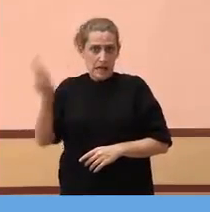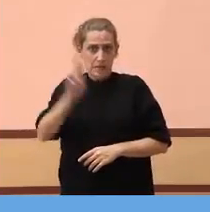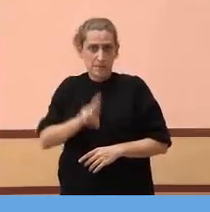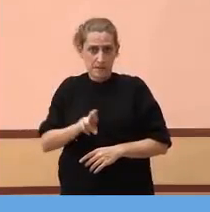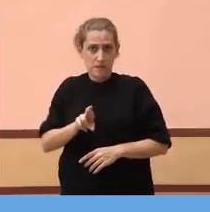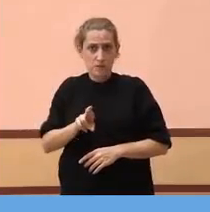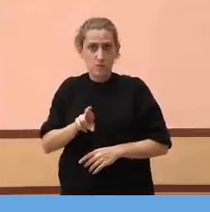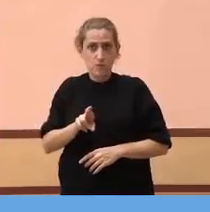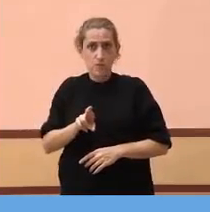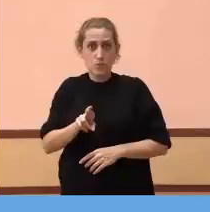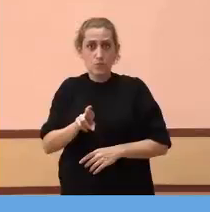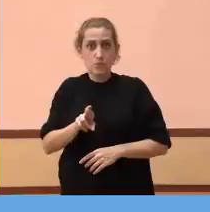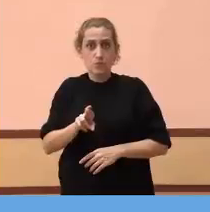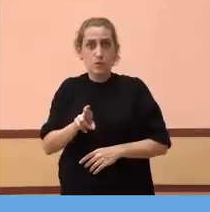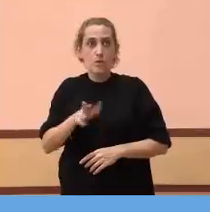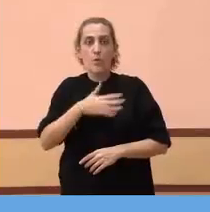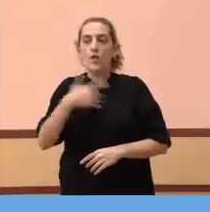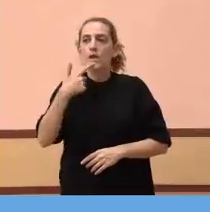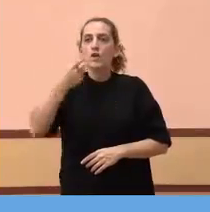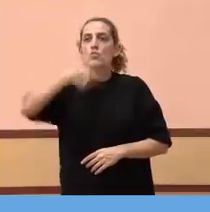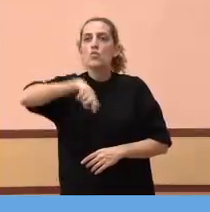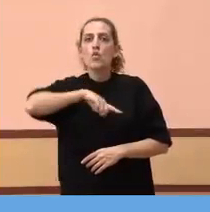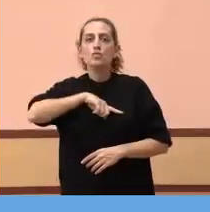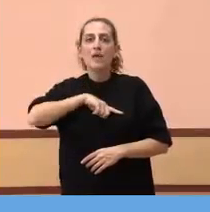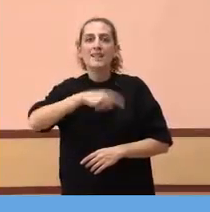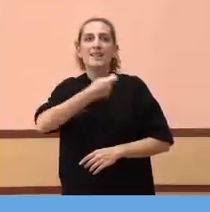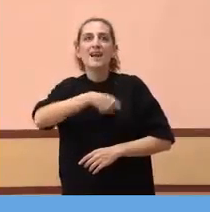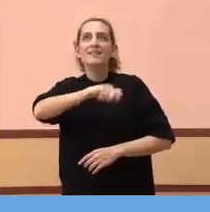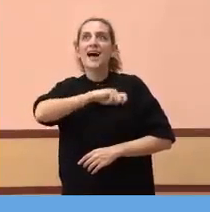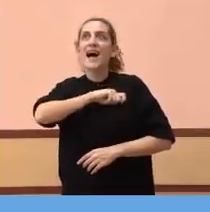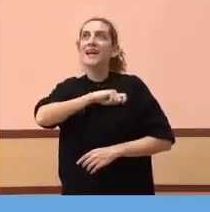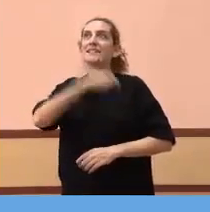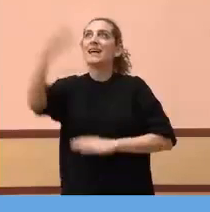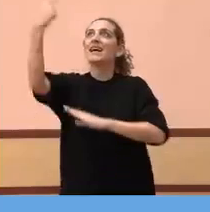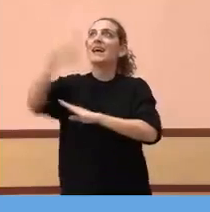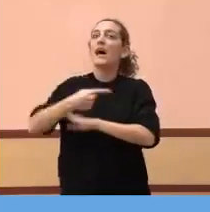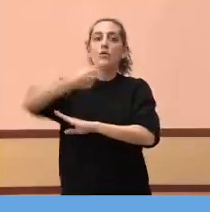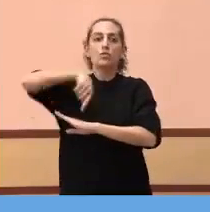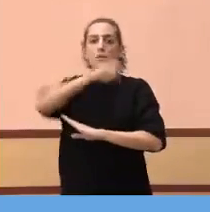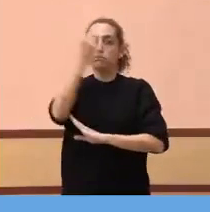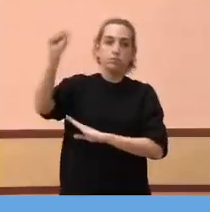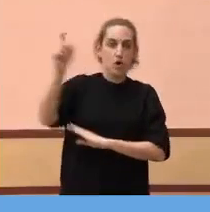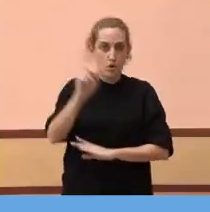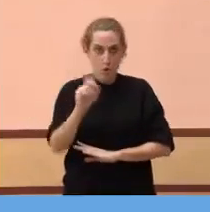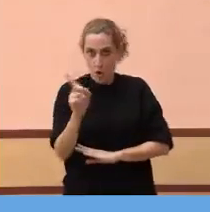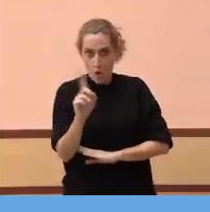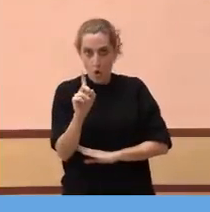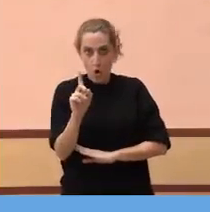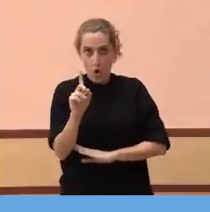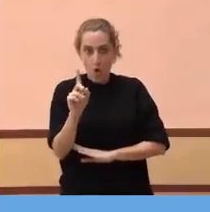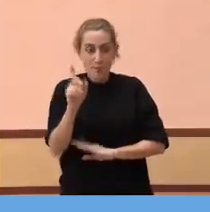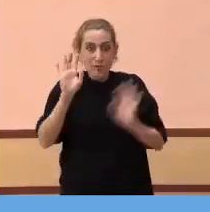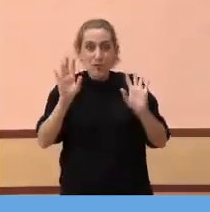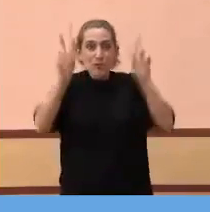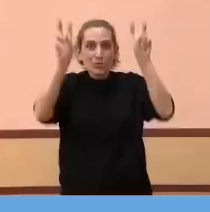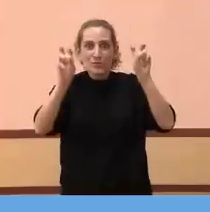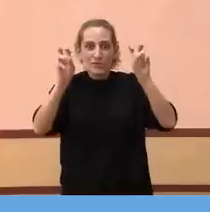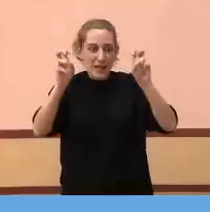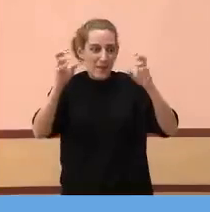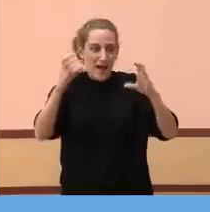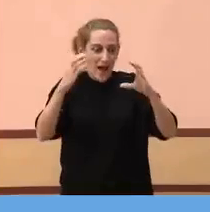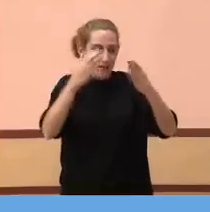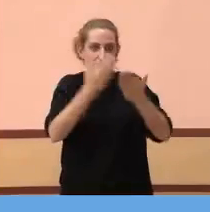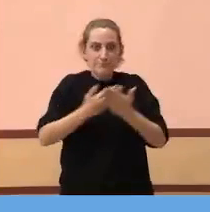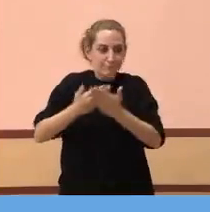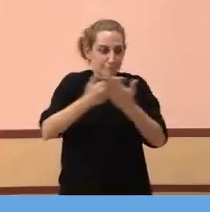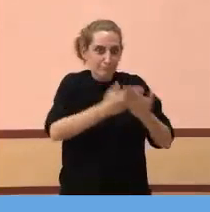de desobeir o no, o molt menys, és un tema clarament d'evidència científica. El